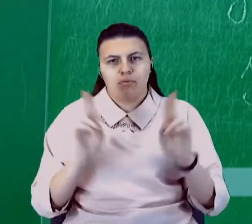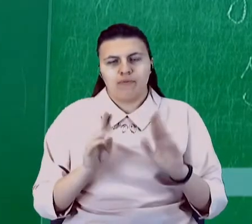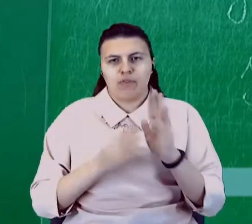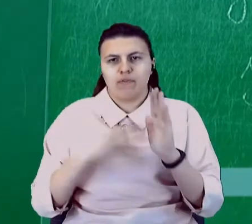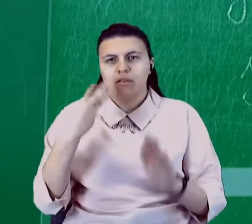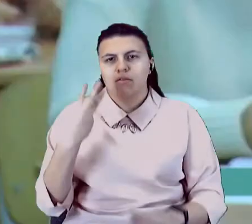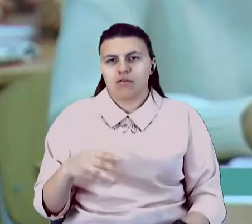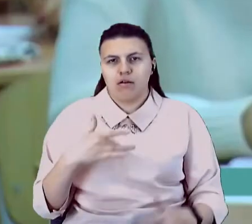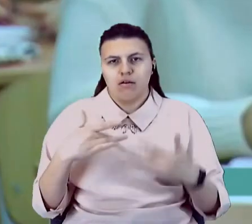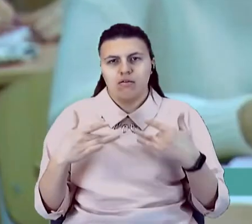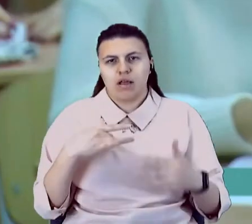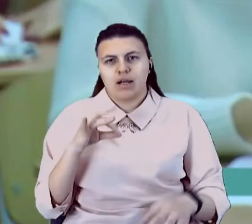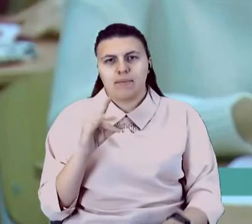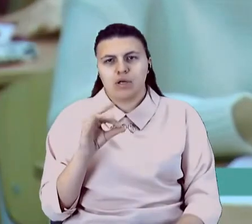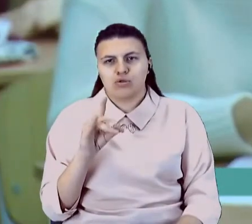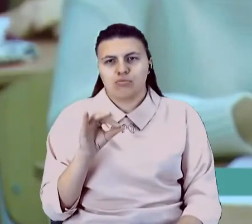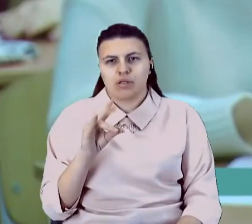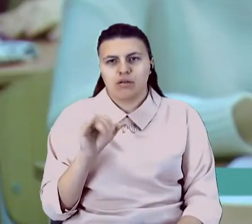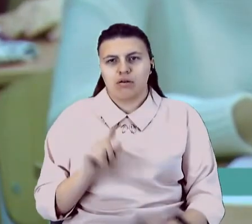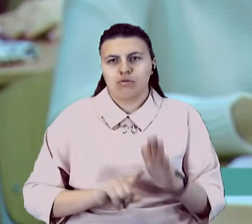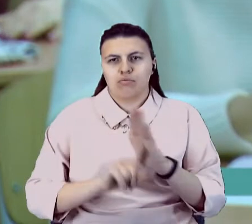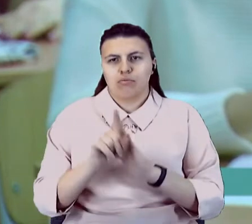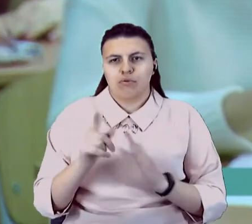Рима Зюбіна розпочала читати текст.